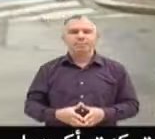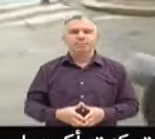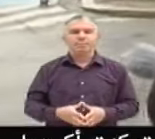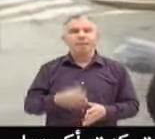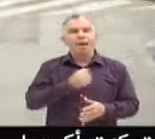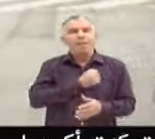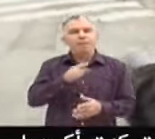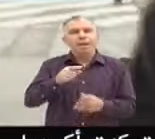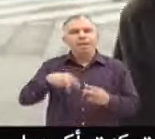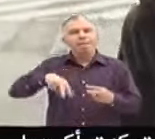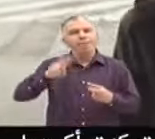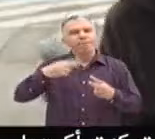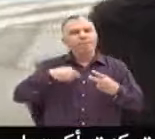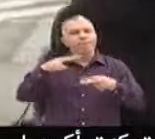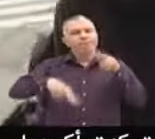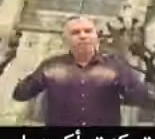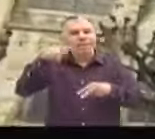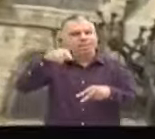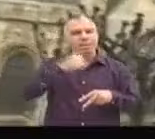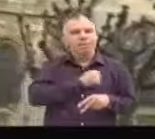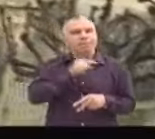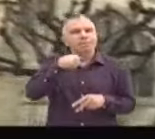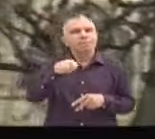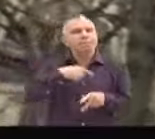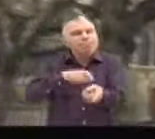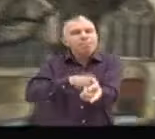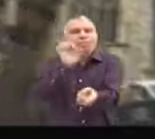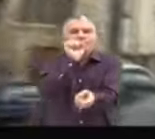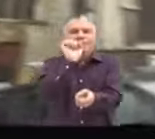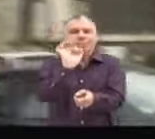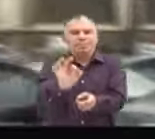En fait,'adorais cette ville et en même temps je la détestais. J'avais envie de partir.